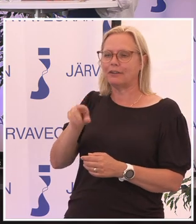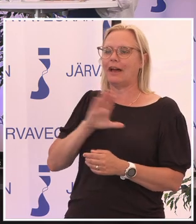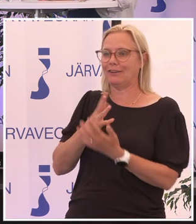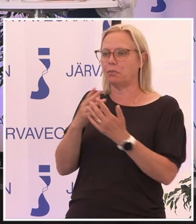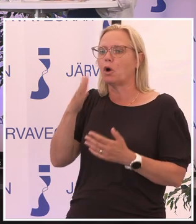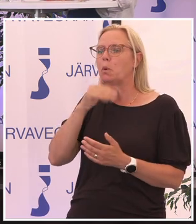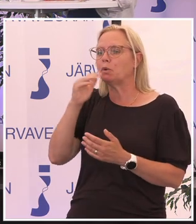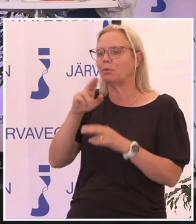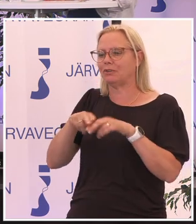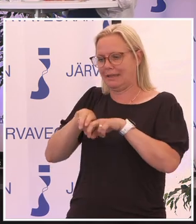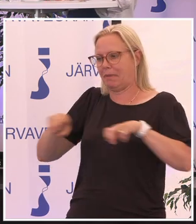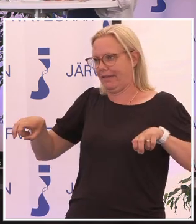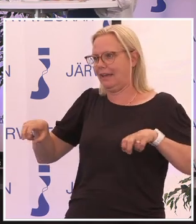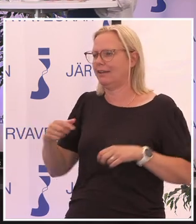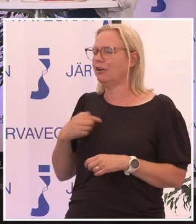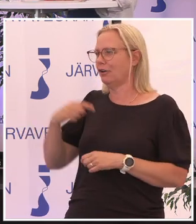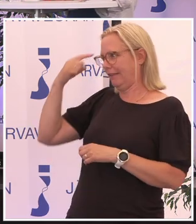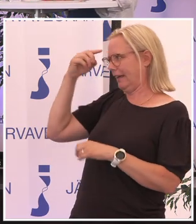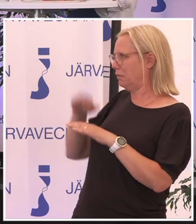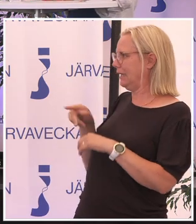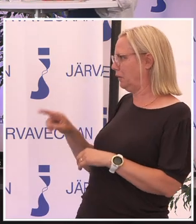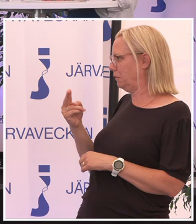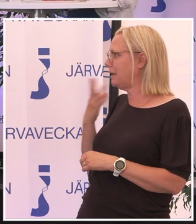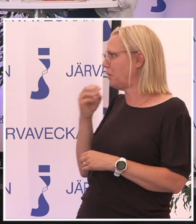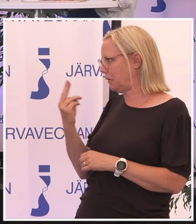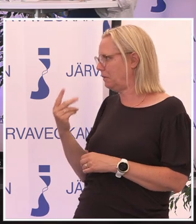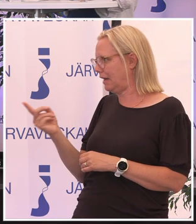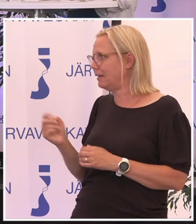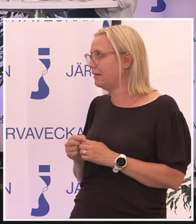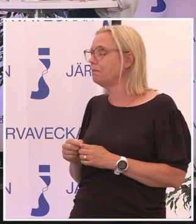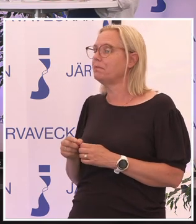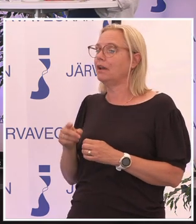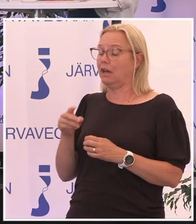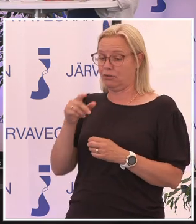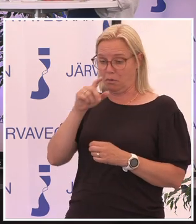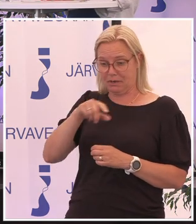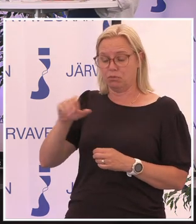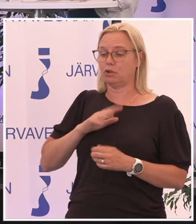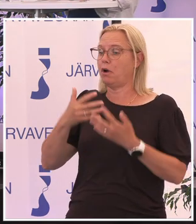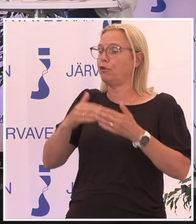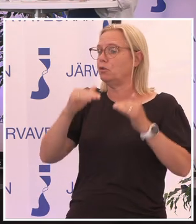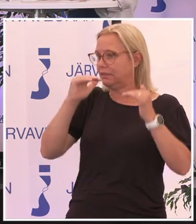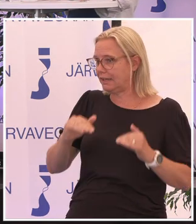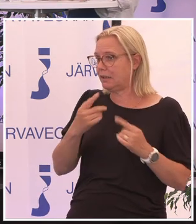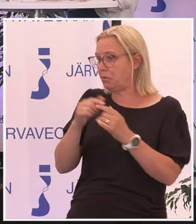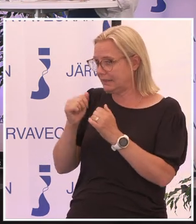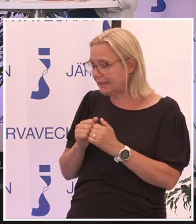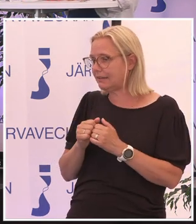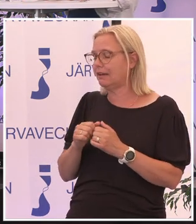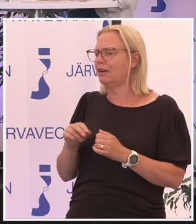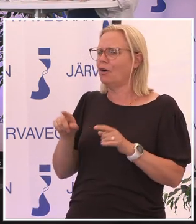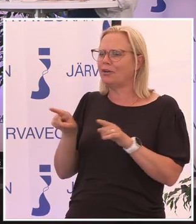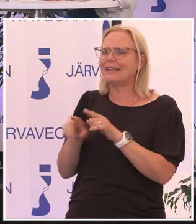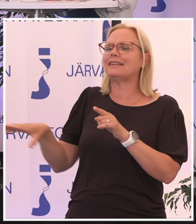panelen. Det fick mig att tänka på det nu nämligen, med funktionsnedsättning av olika slag. Och nästan